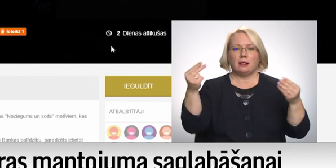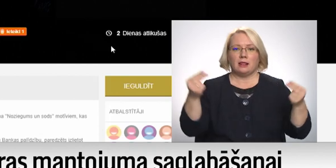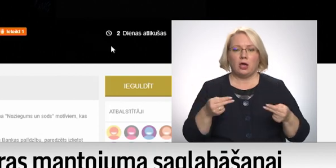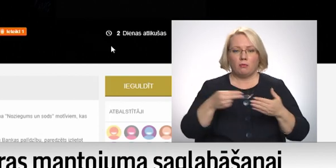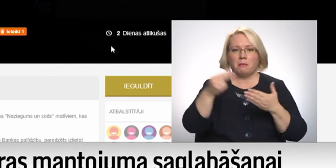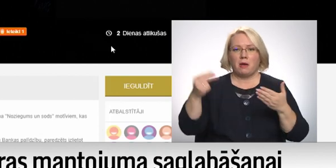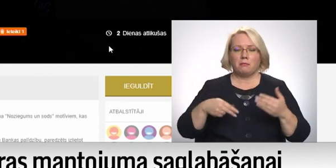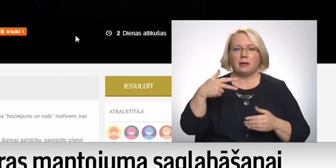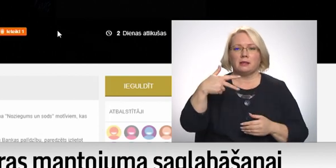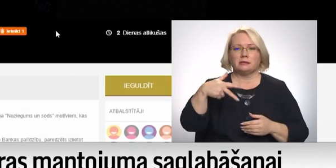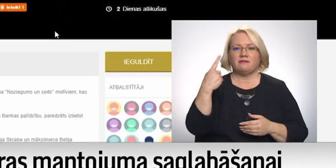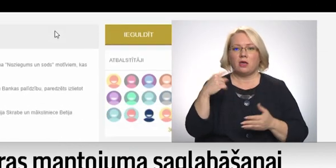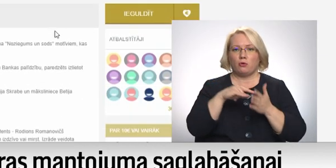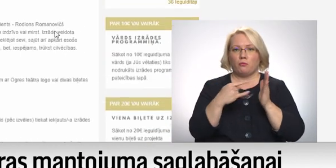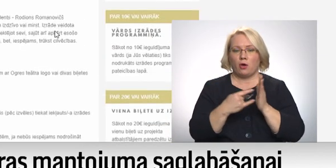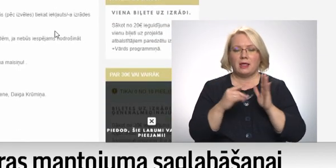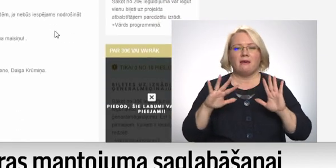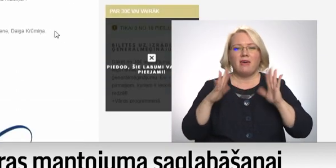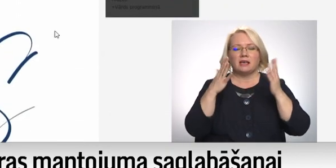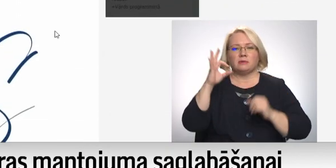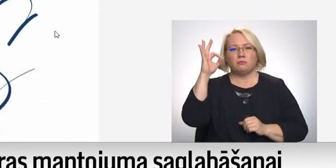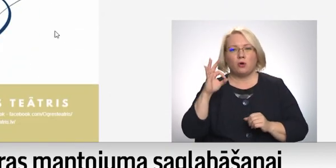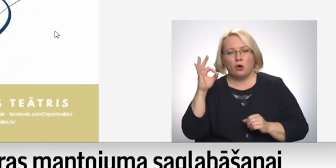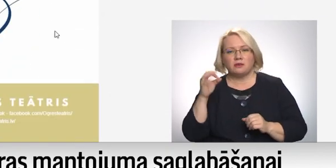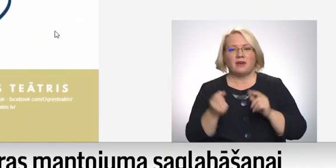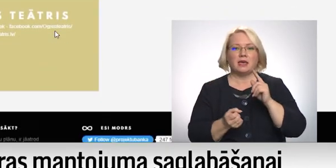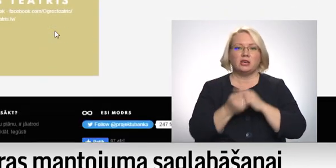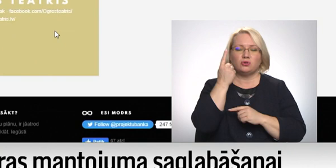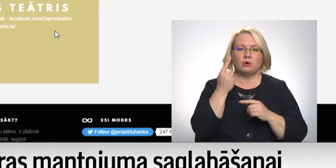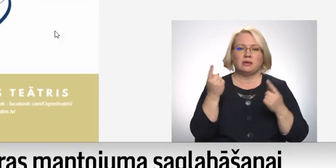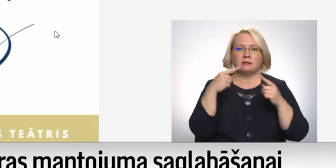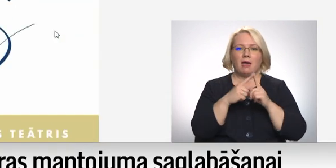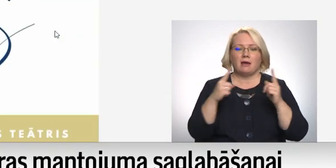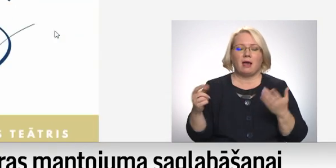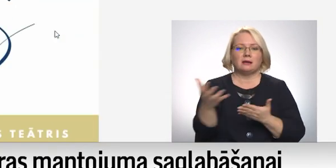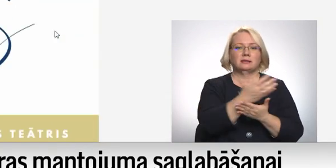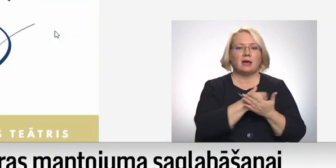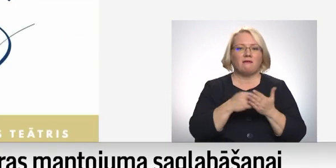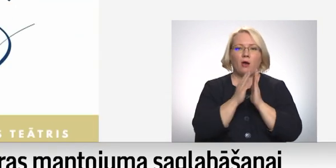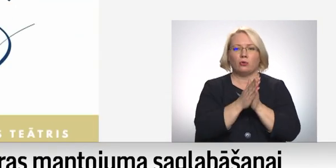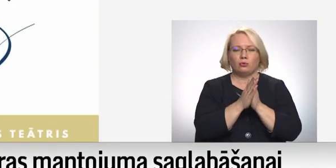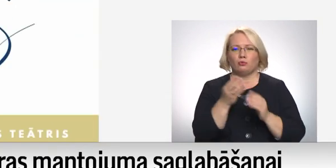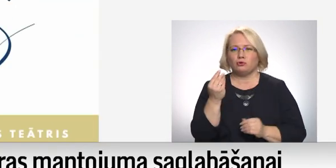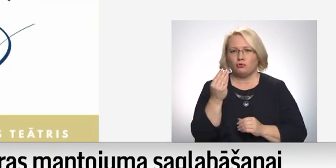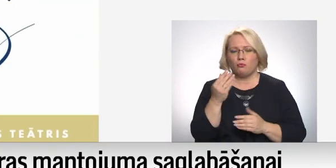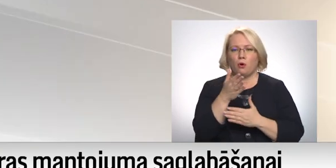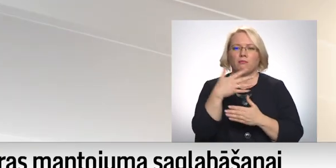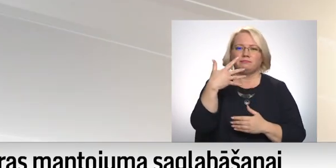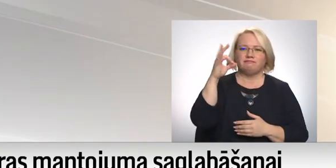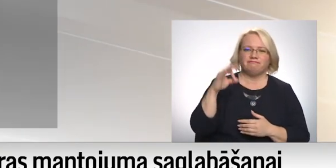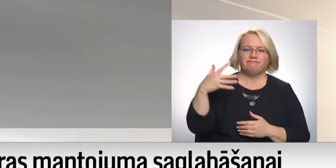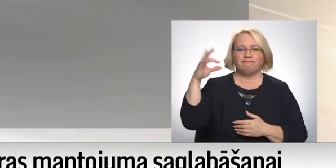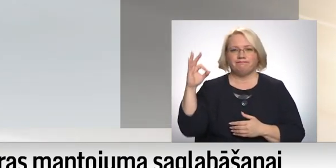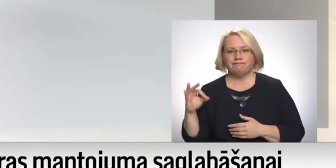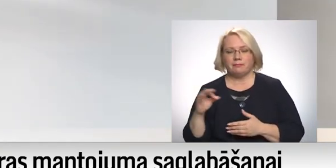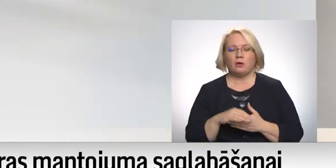projektu. Veiksmes procents vai izdosies noteiktajā laikā projektam savākt prasīto sumu esot pusi uz pusi. Ja